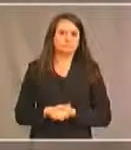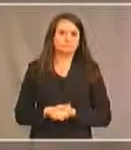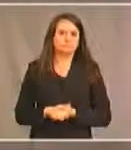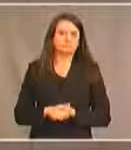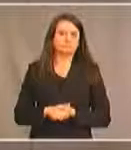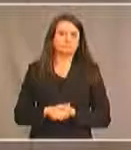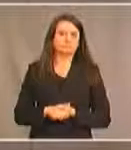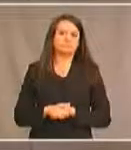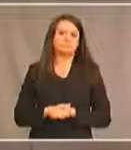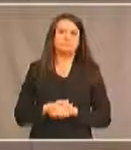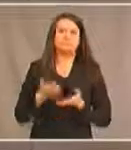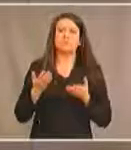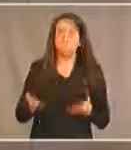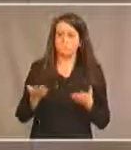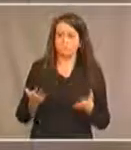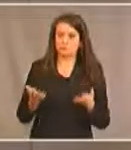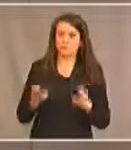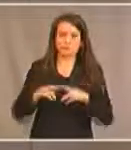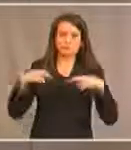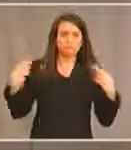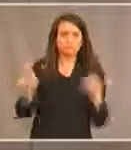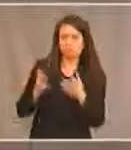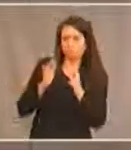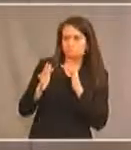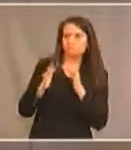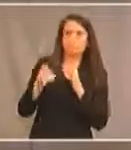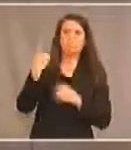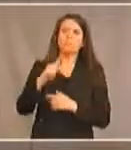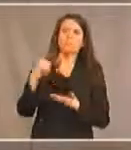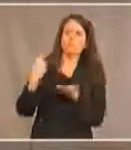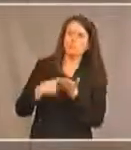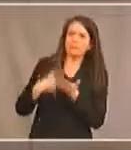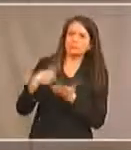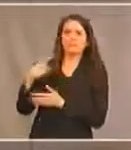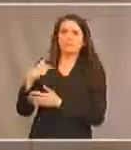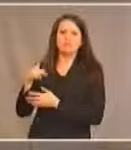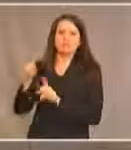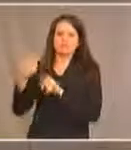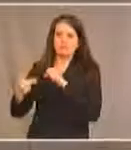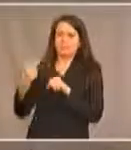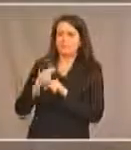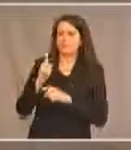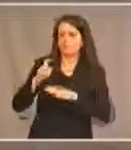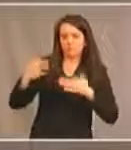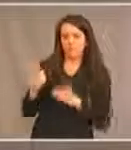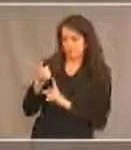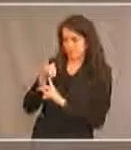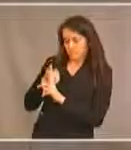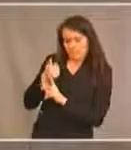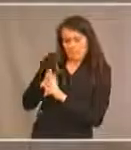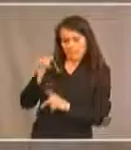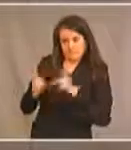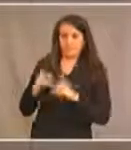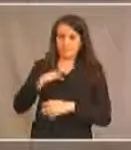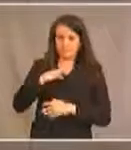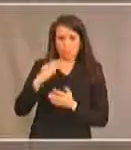Ce webinaire vise à obtenir vos commentaires des Premières Nations sur les questions suivantes. Êtes-vous une personne des Premières Nations